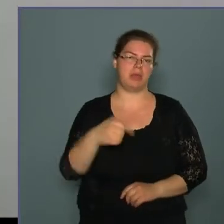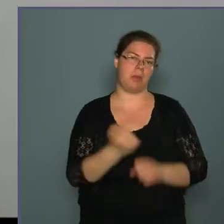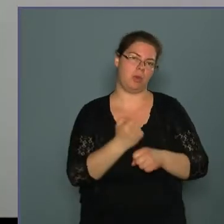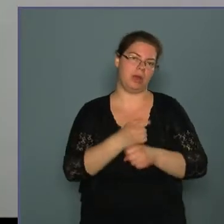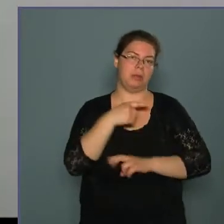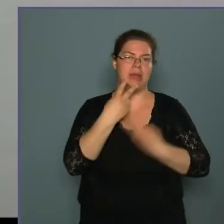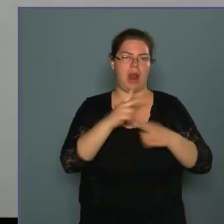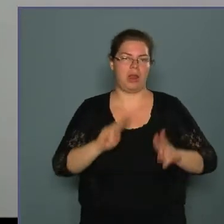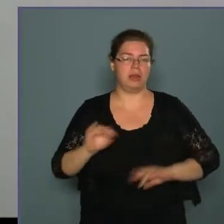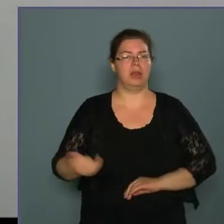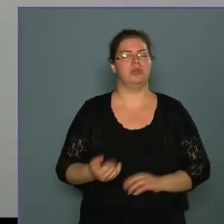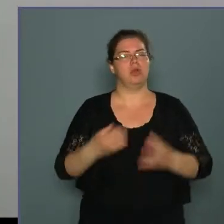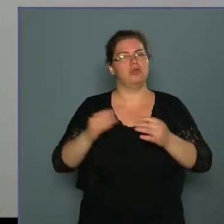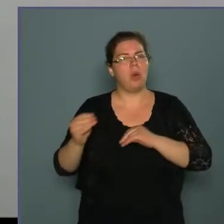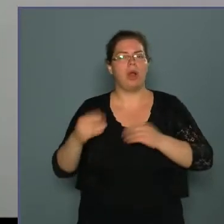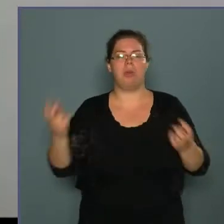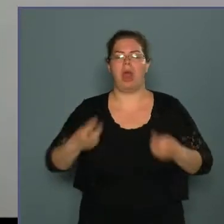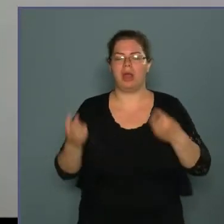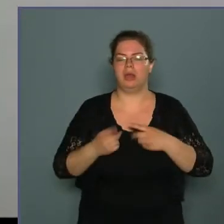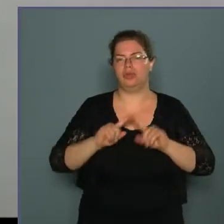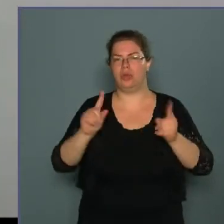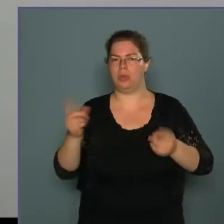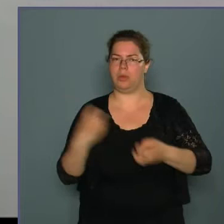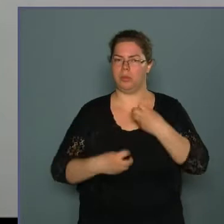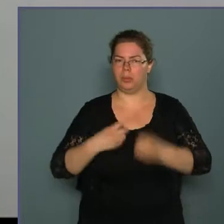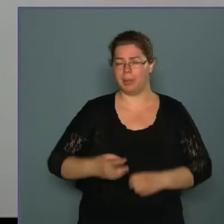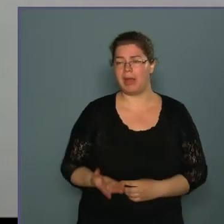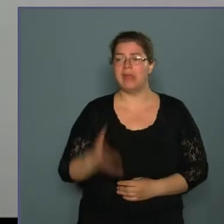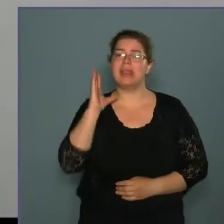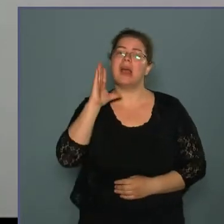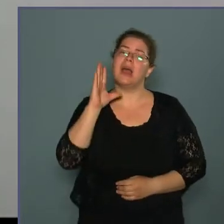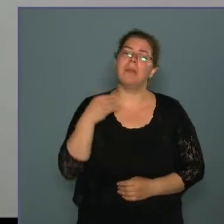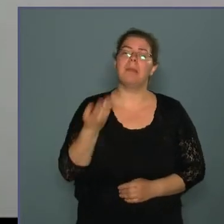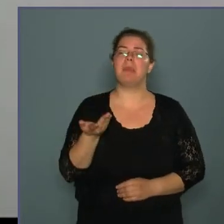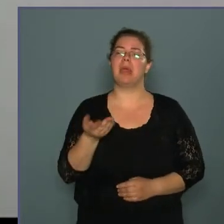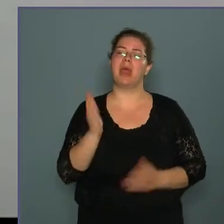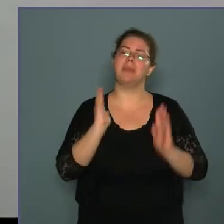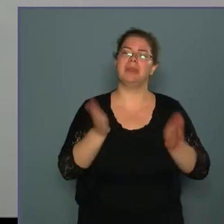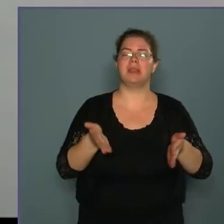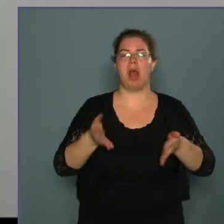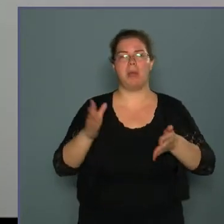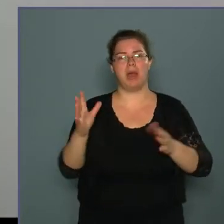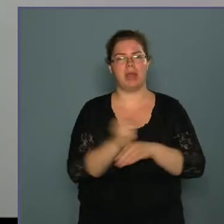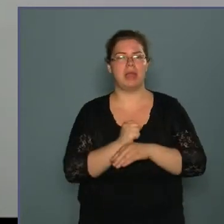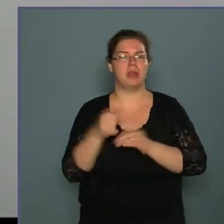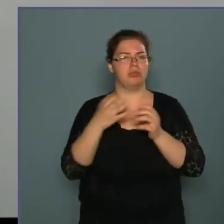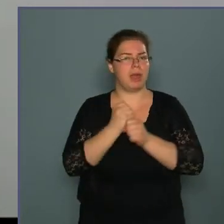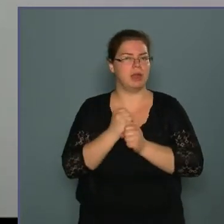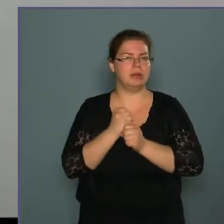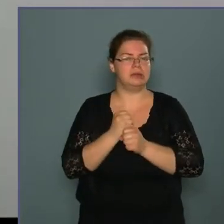elláthatok, és hát nagyon sokan meg is keresnek különböző problémákkal. Az emberek bizalmát elnyerni és ezt megtartani, ez egy